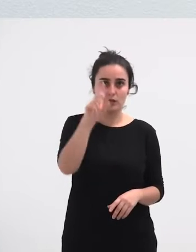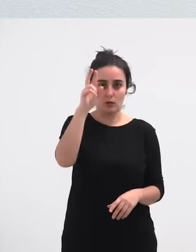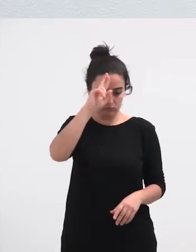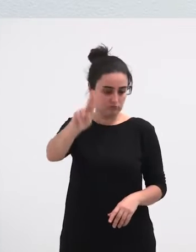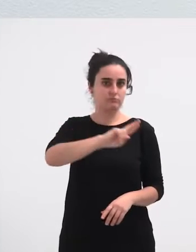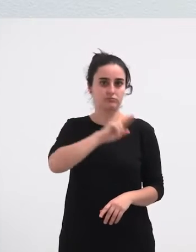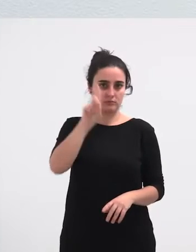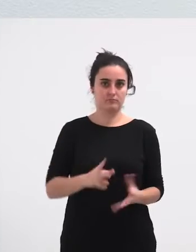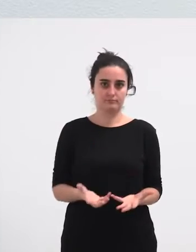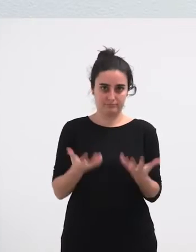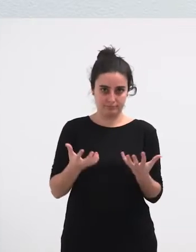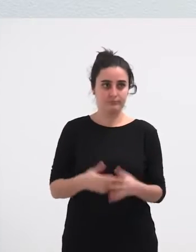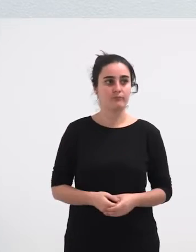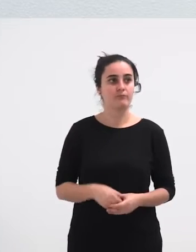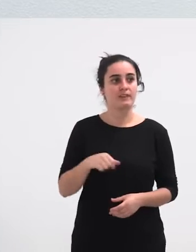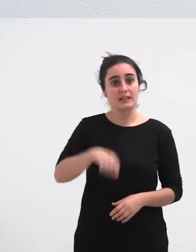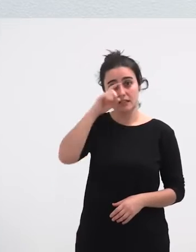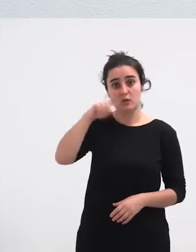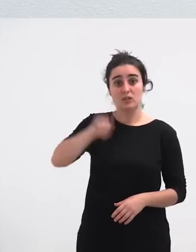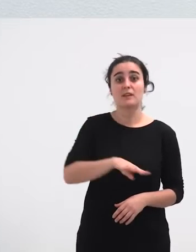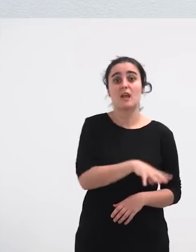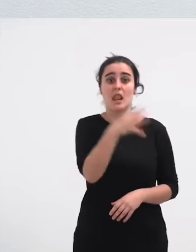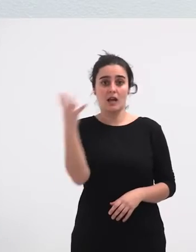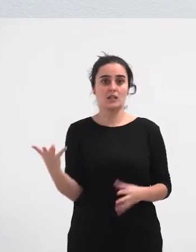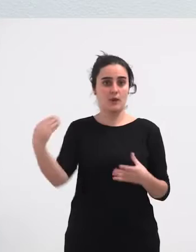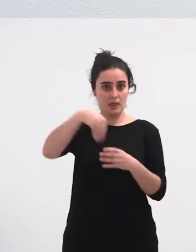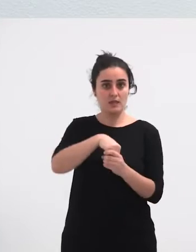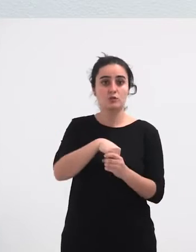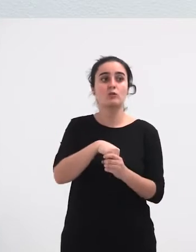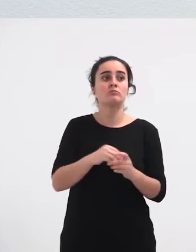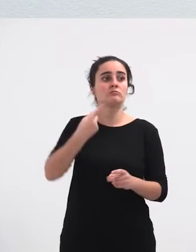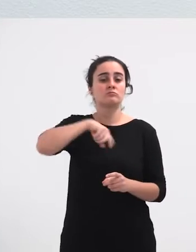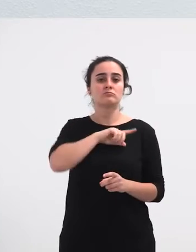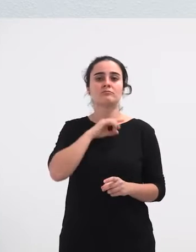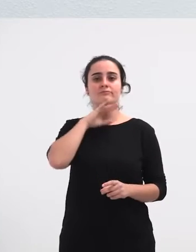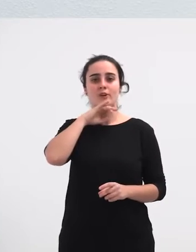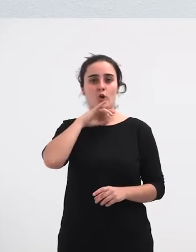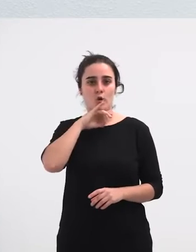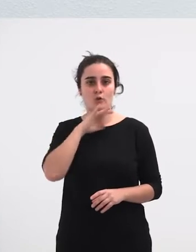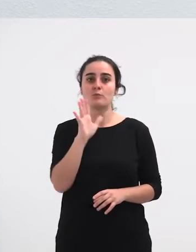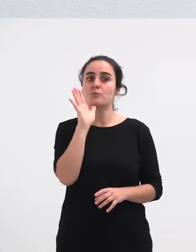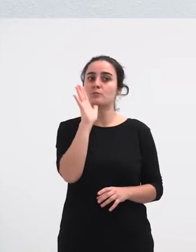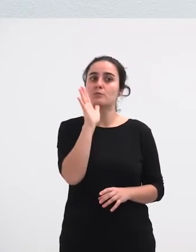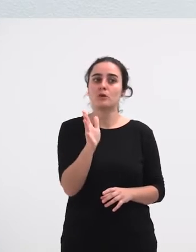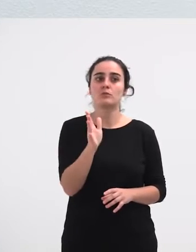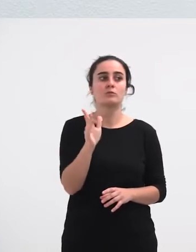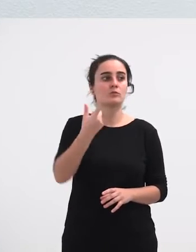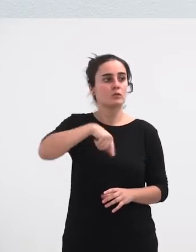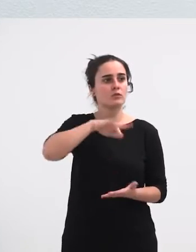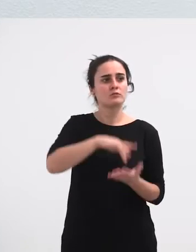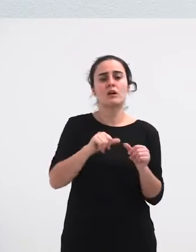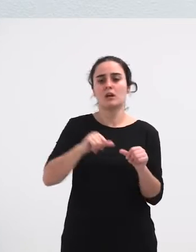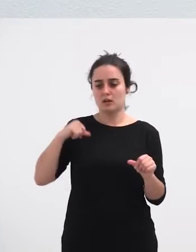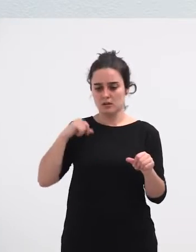garelako Horten ere LGTBI-a sartu dugu eta oso posik gaude Bates ere hausnarketan dia egin